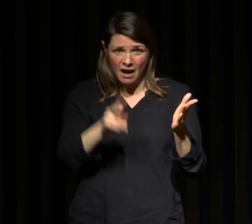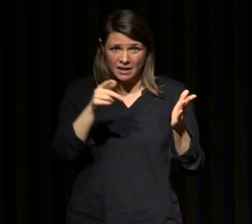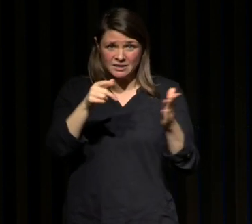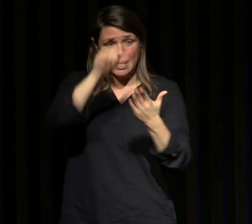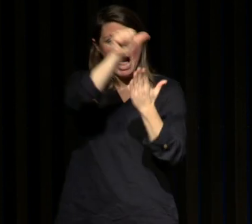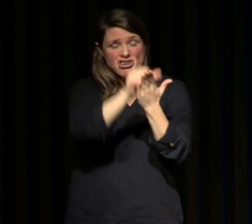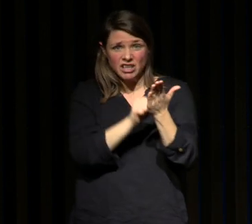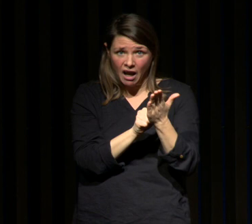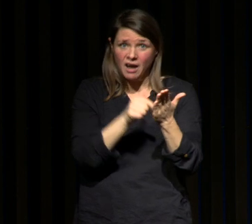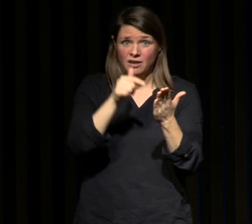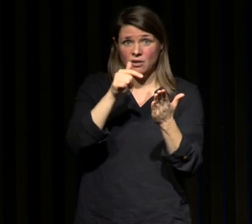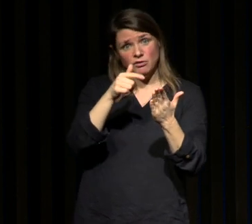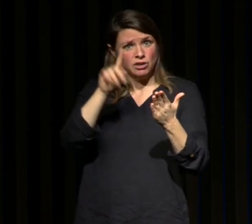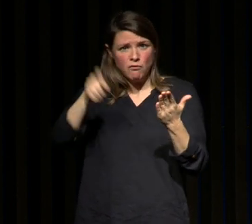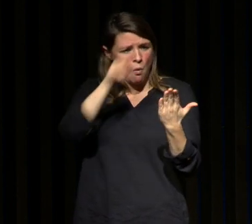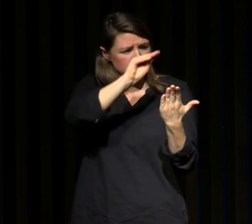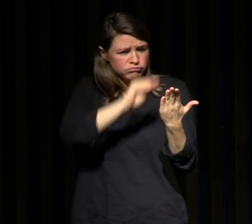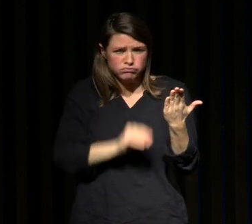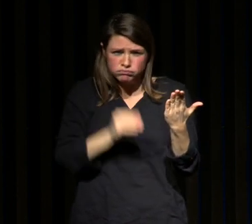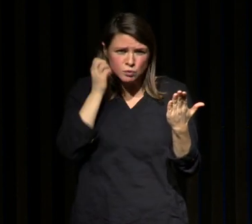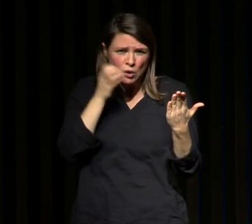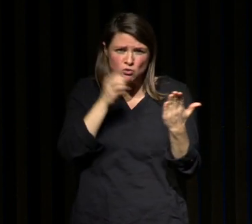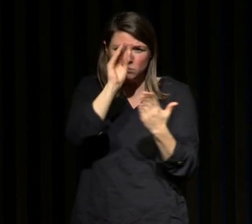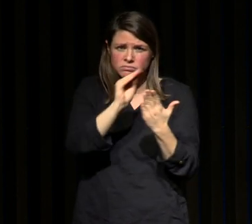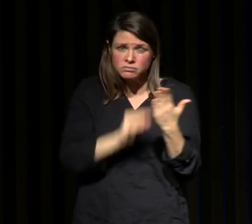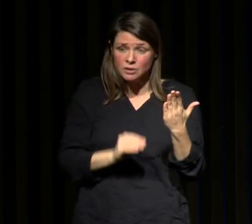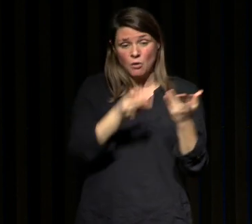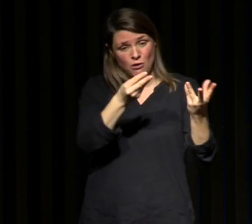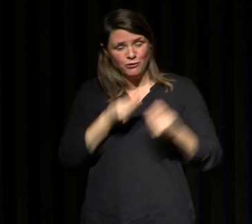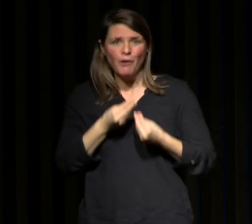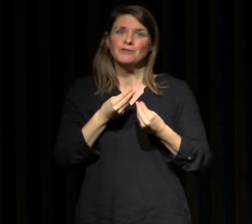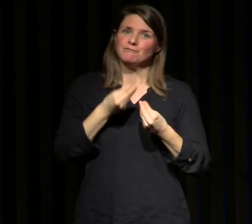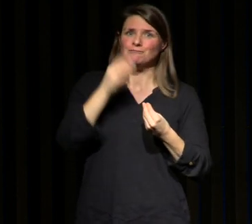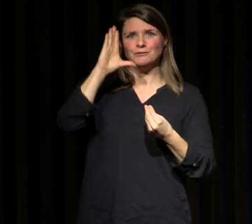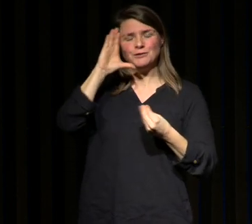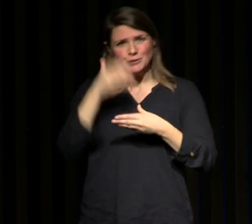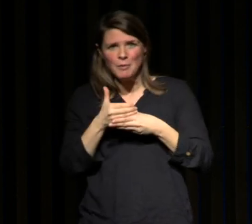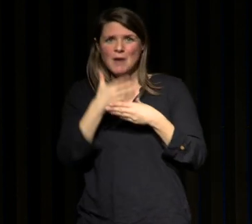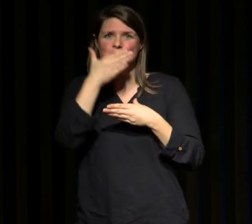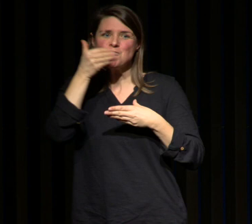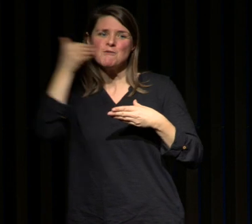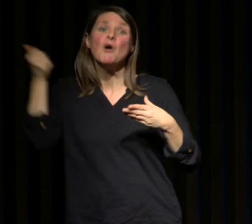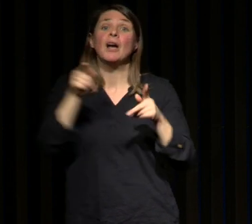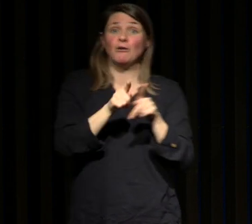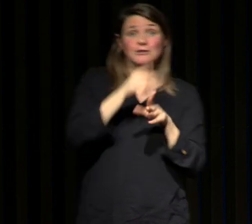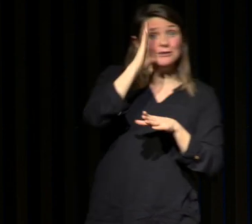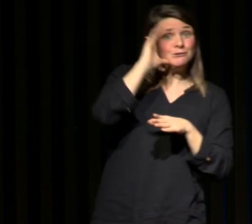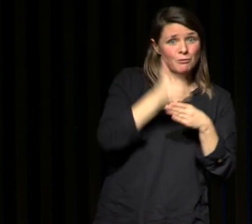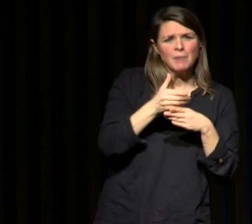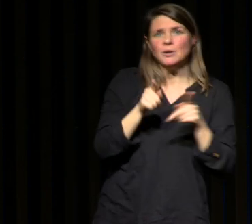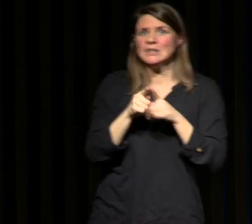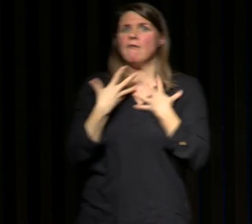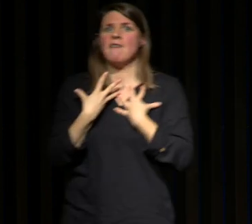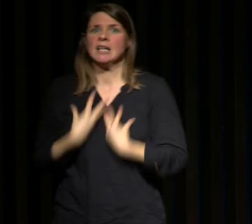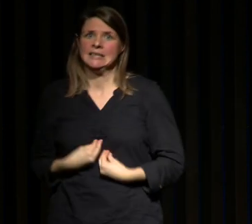agendas c'est-à-dire simplement remplir des agendas ça améliore massivement le sommeil ça n'agit pas que sur le sommeil vous voyez parce que ça agit sur la fatigue